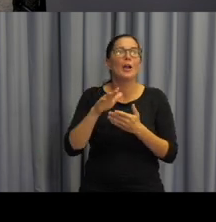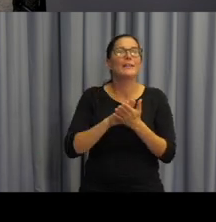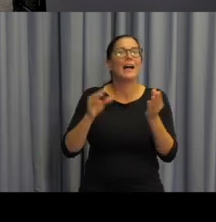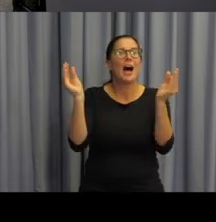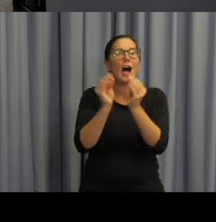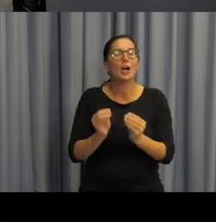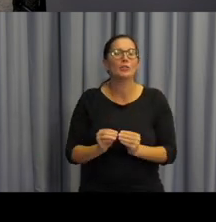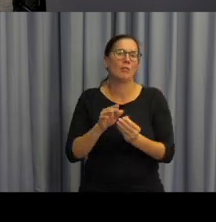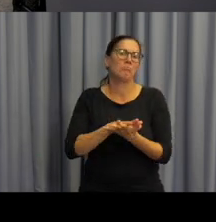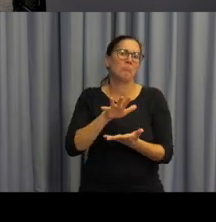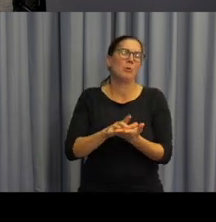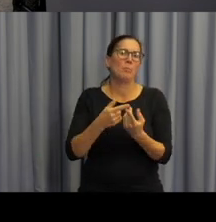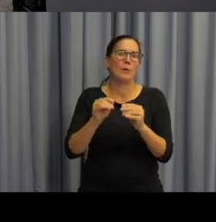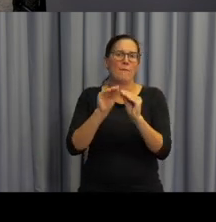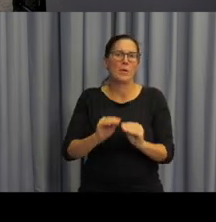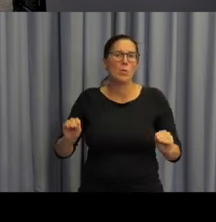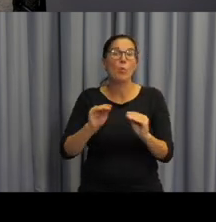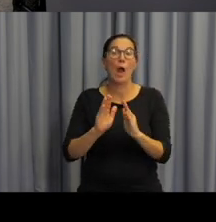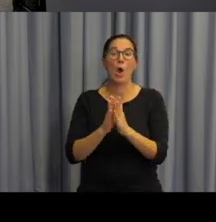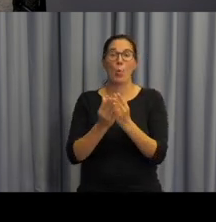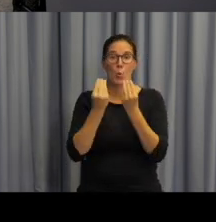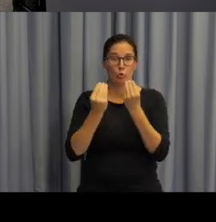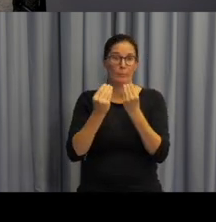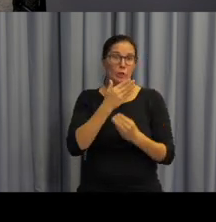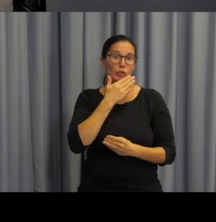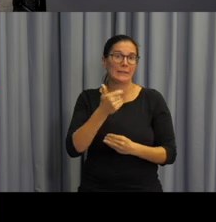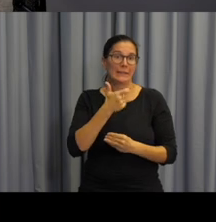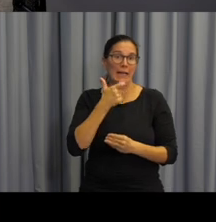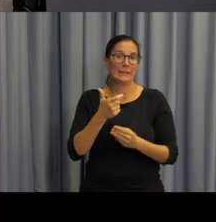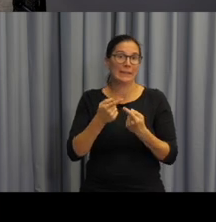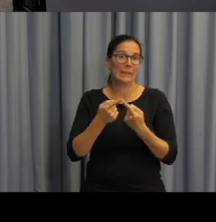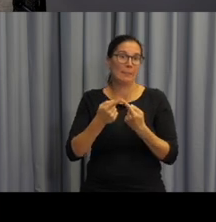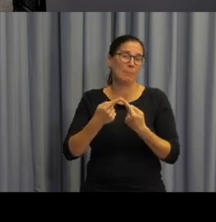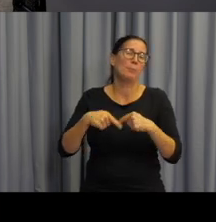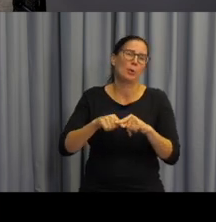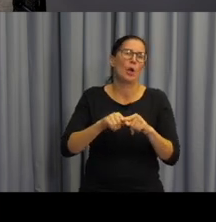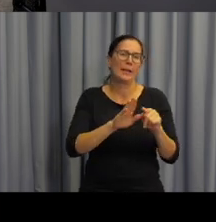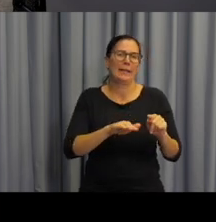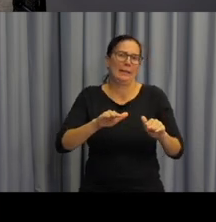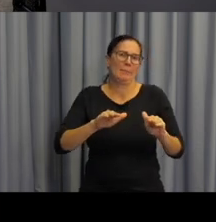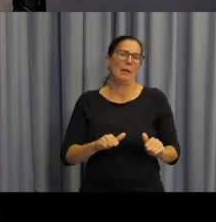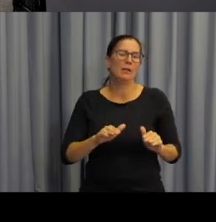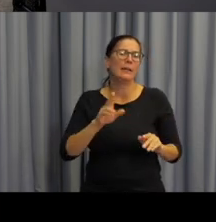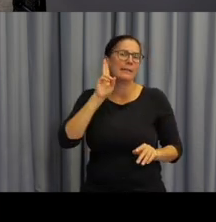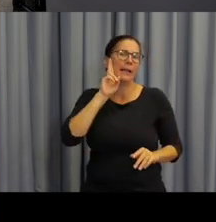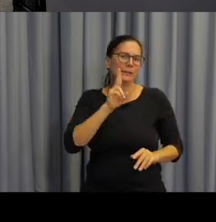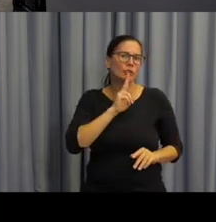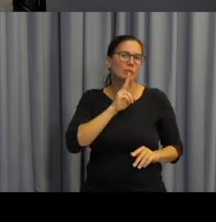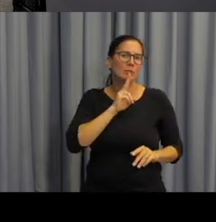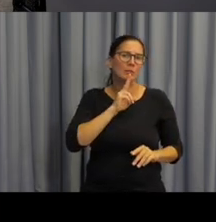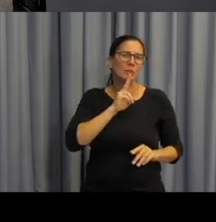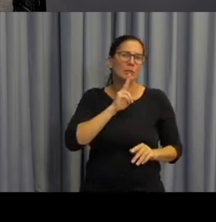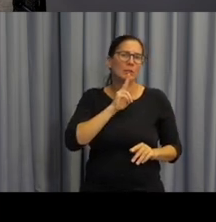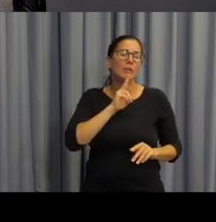učební materiál učebnici českého jazyka pro spíše mladší žáky, neslyšící žáky,